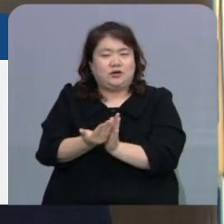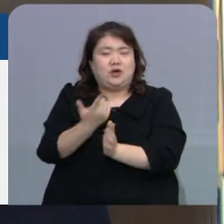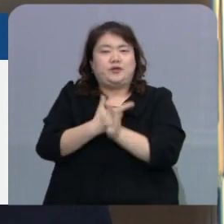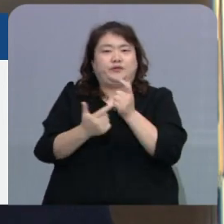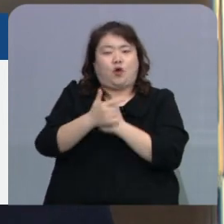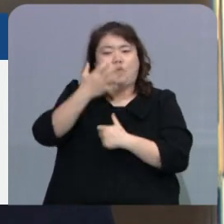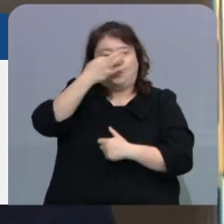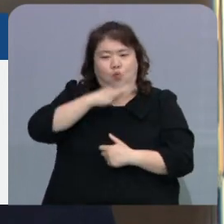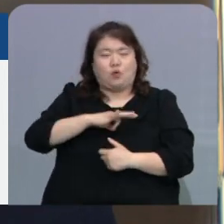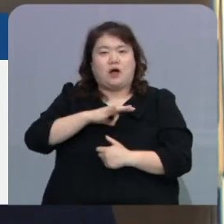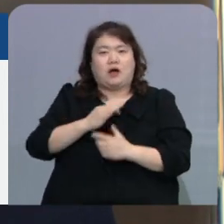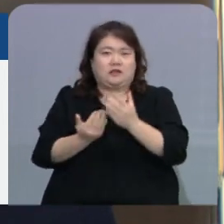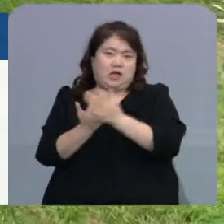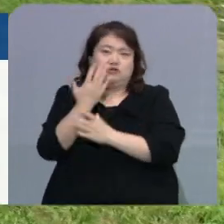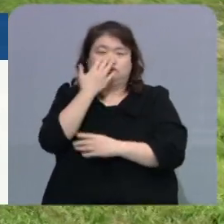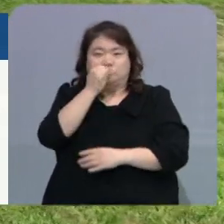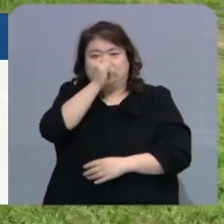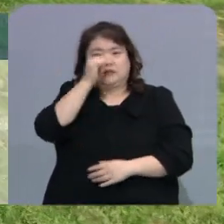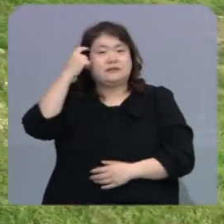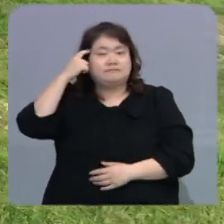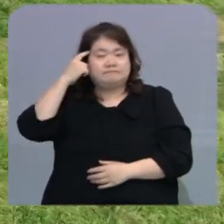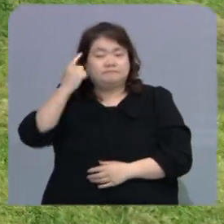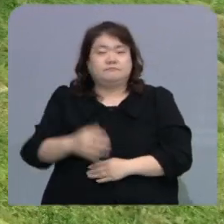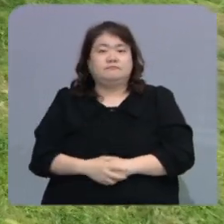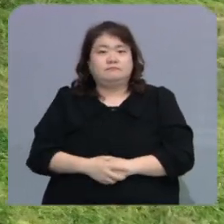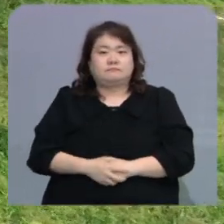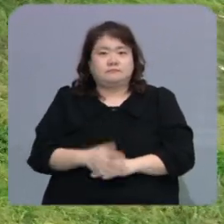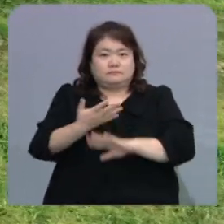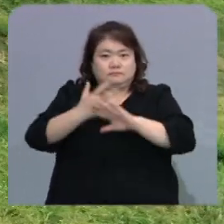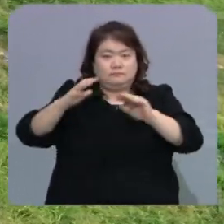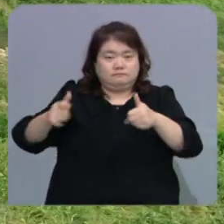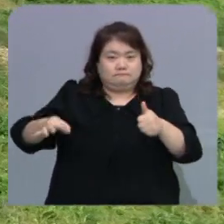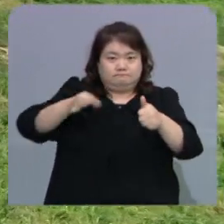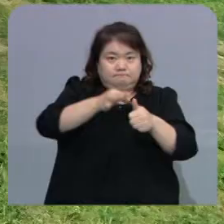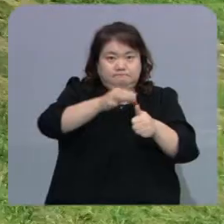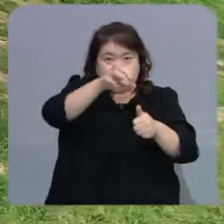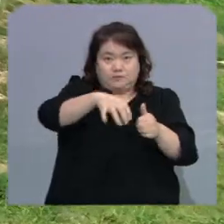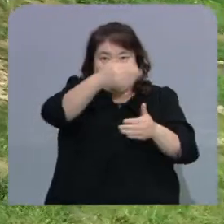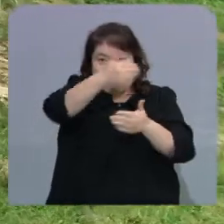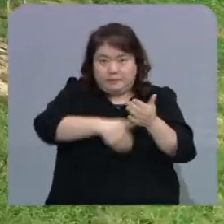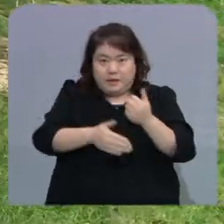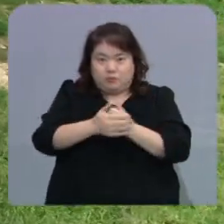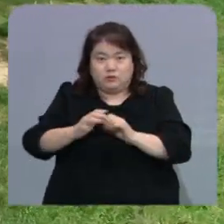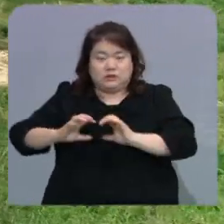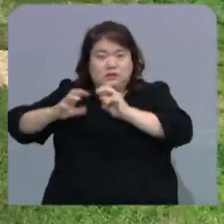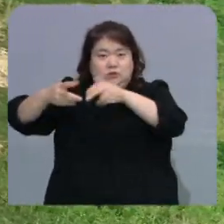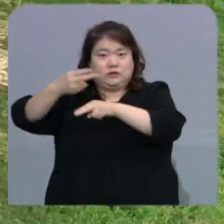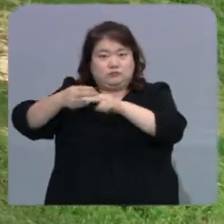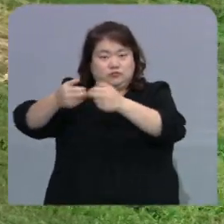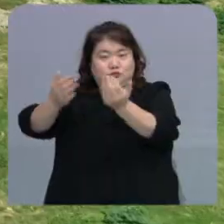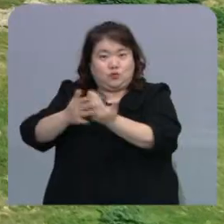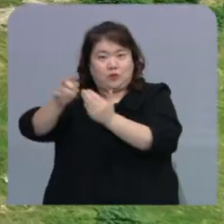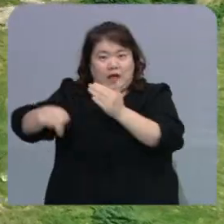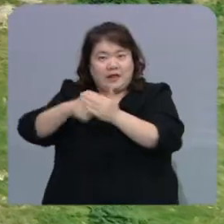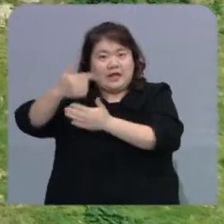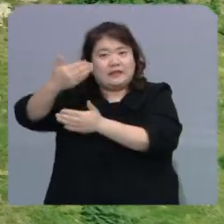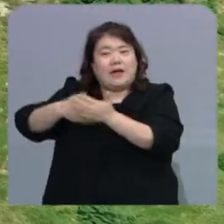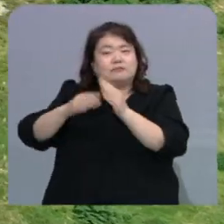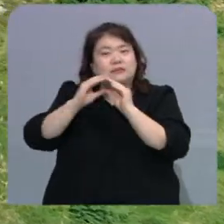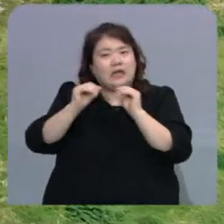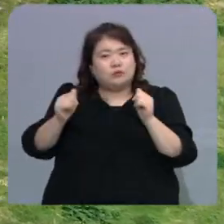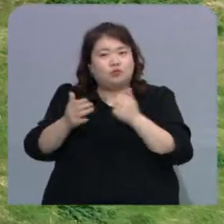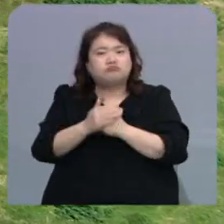시너지 효과를 낼 수 있지 않나. 외국인 투자 지역을 제외한 글로벌 식품존 내 남은 부지도